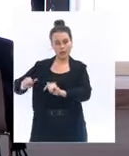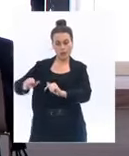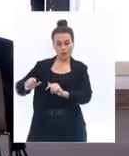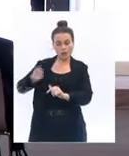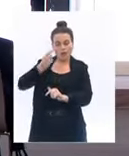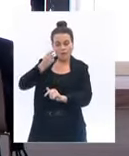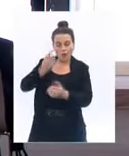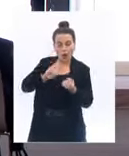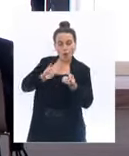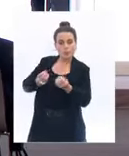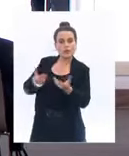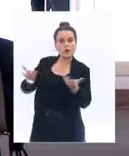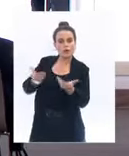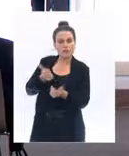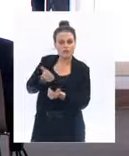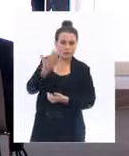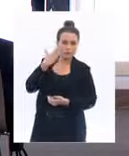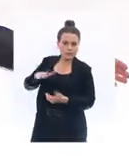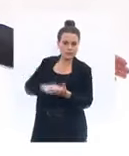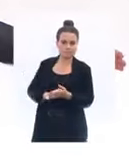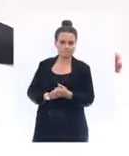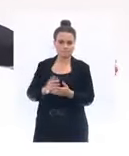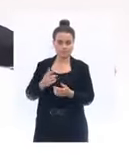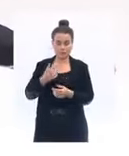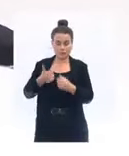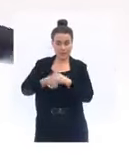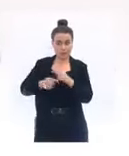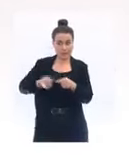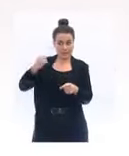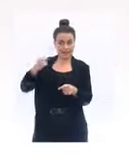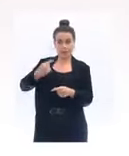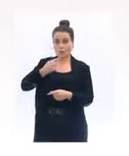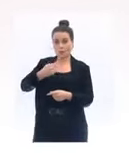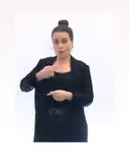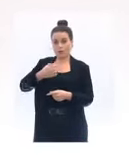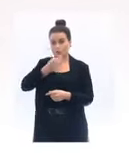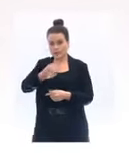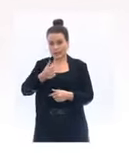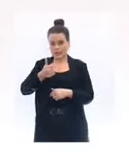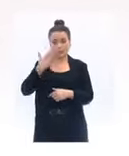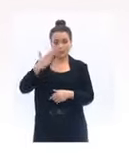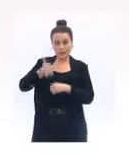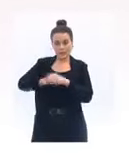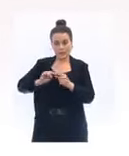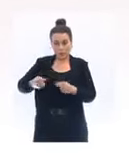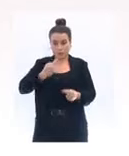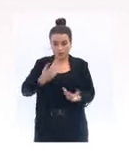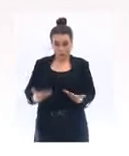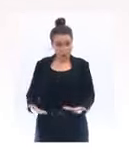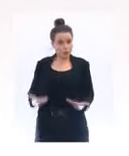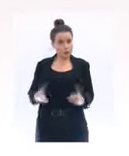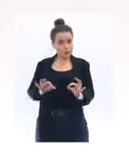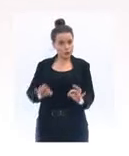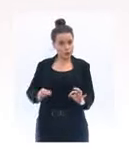dit, si au milieu de la semaine prochaine, c'était la semaine dernière, nous y sommes, nous constatons une